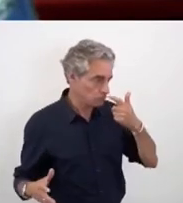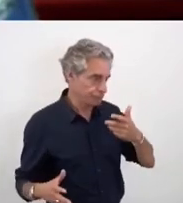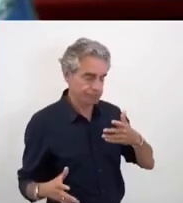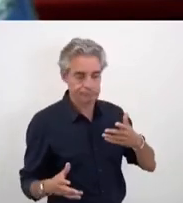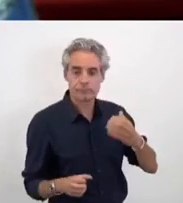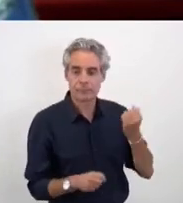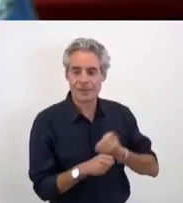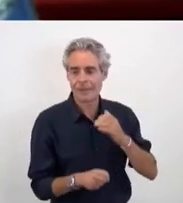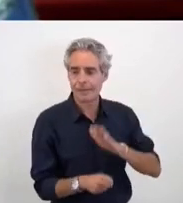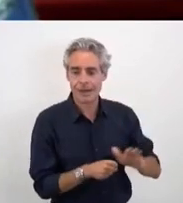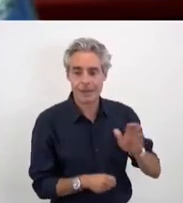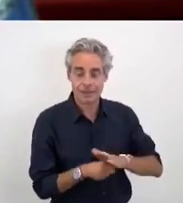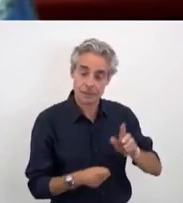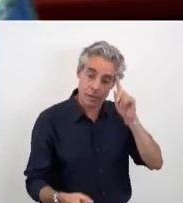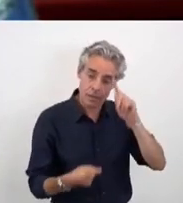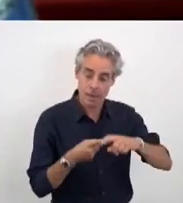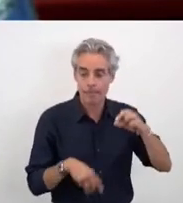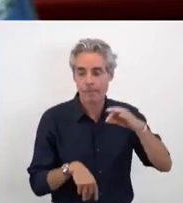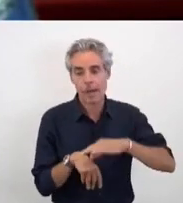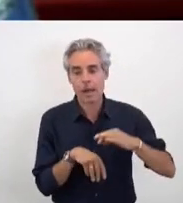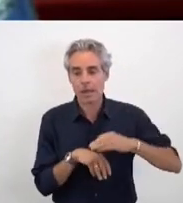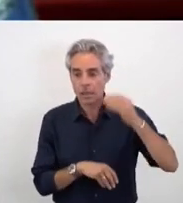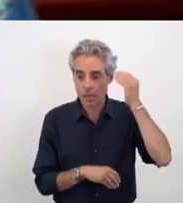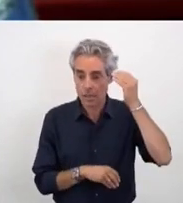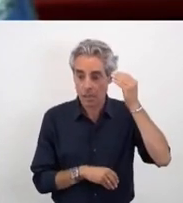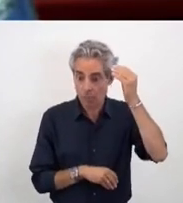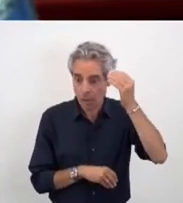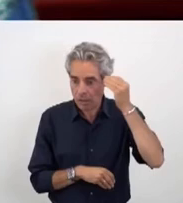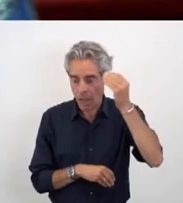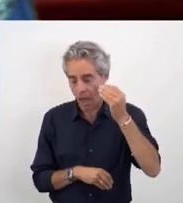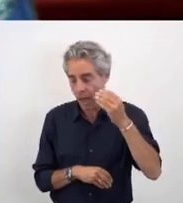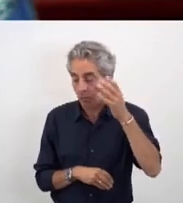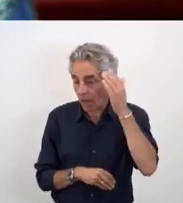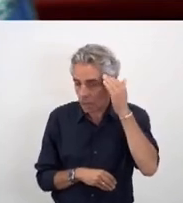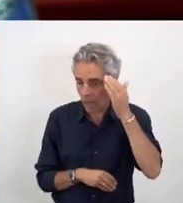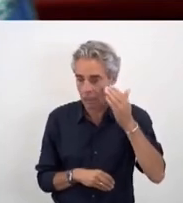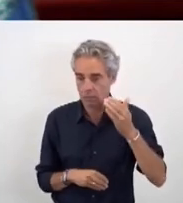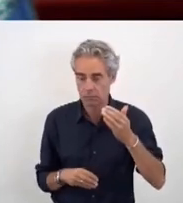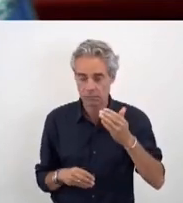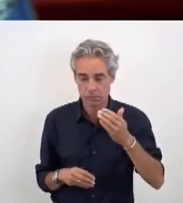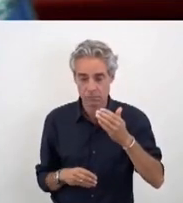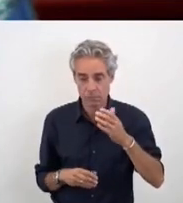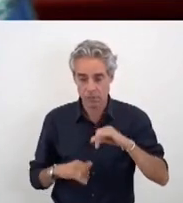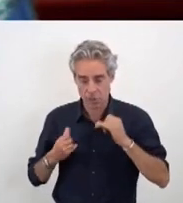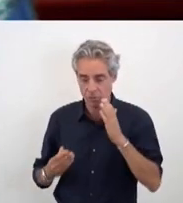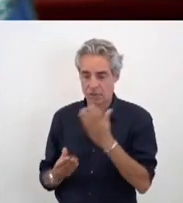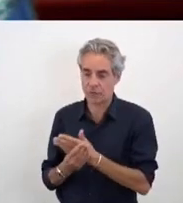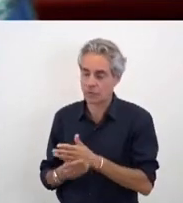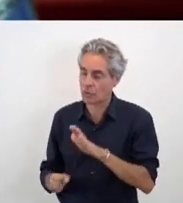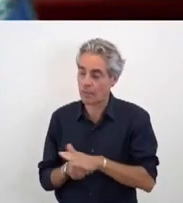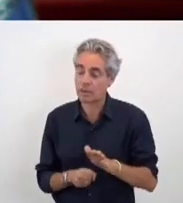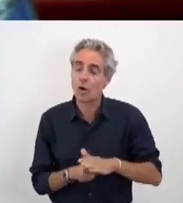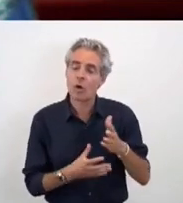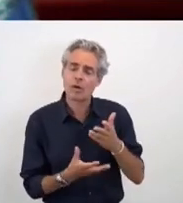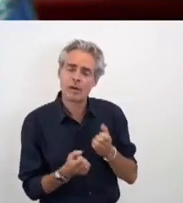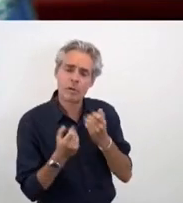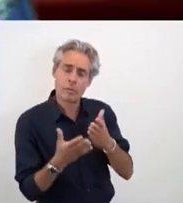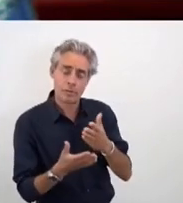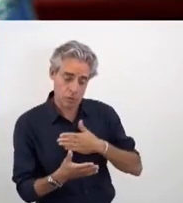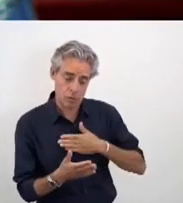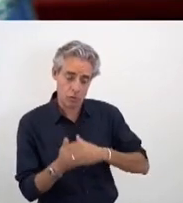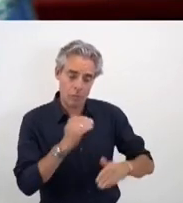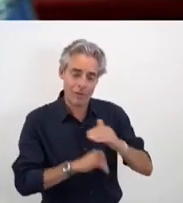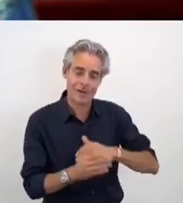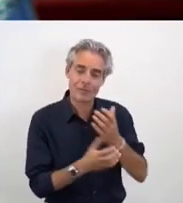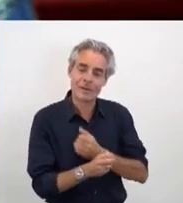assez sur la maladie mentale des jeunes. Nous avions proposé dans notre programme que s'installe une deuxième maison des adolescents dans